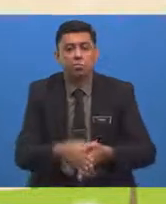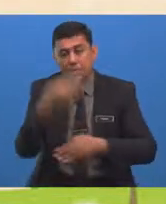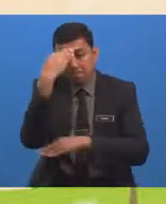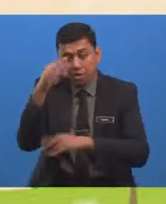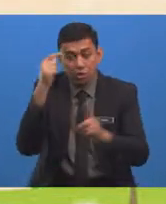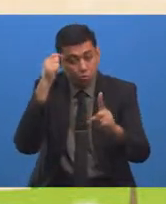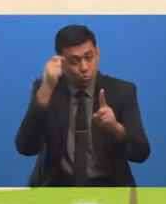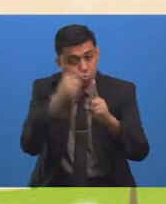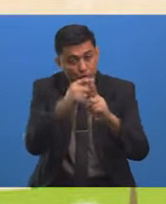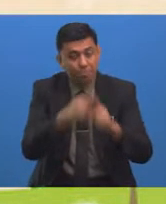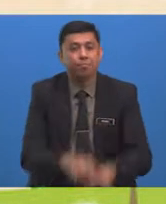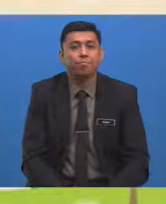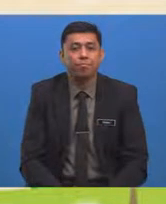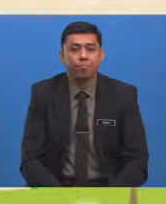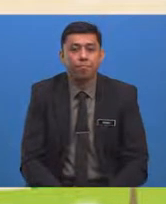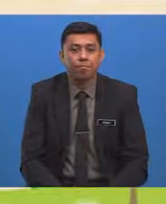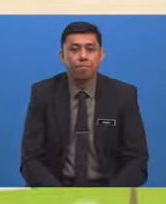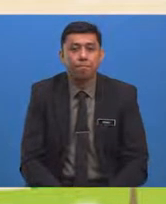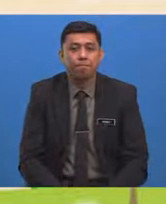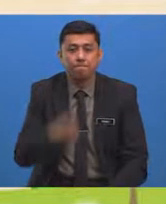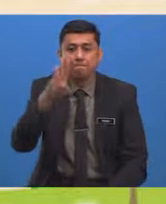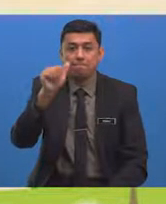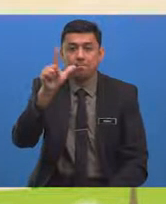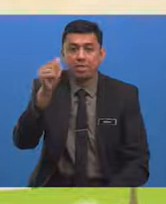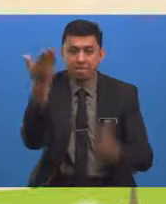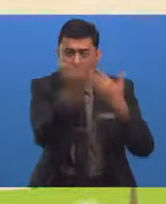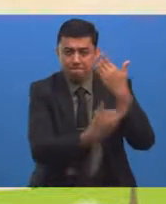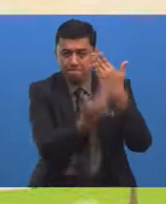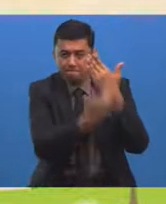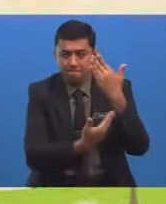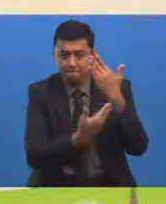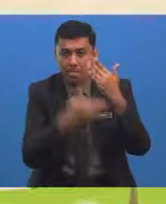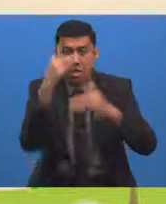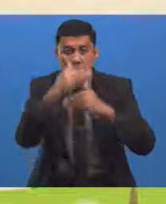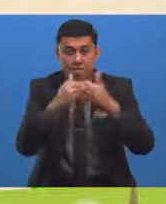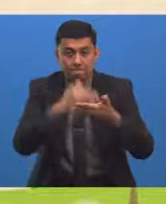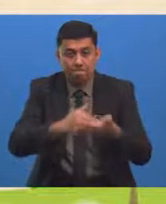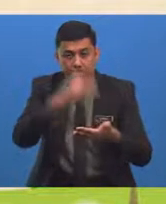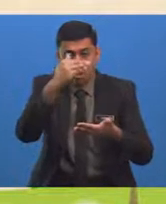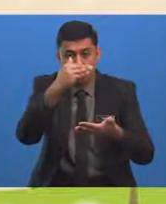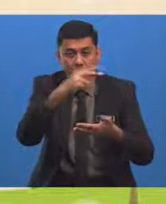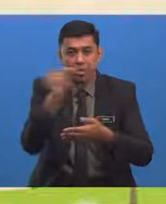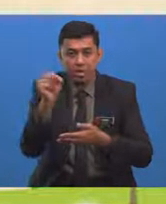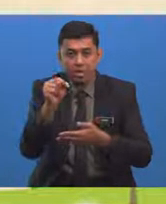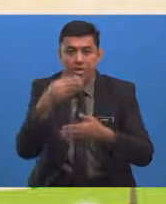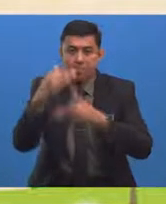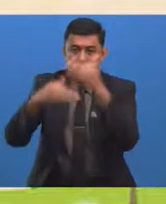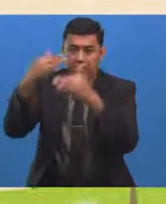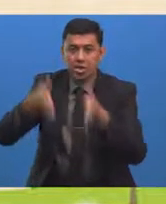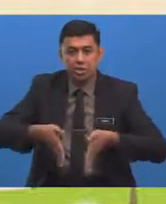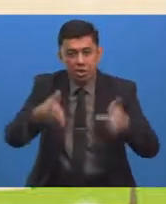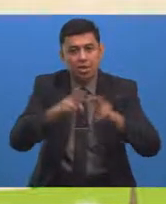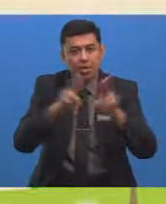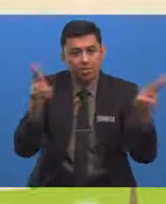tujuan Pembalakan Pembangunan Pembinaan jalan raya